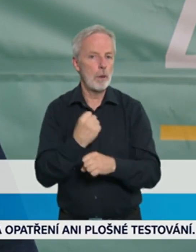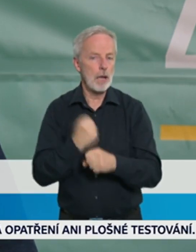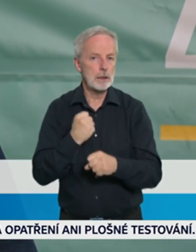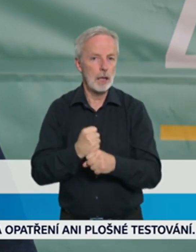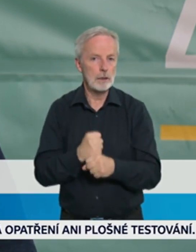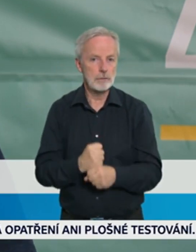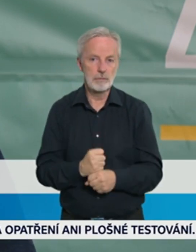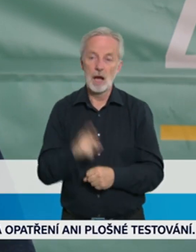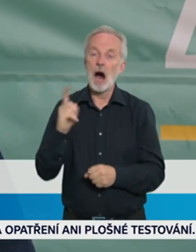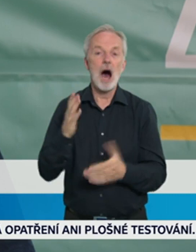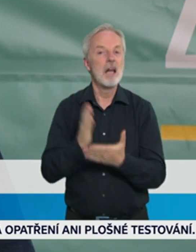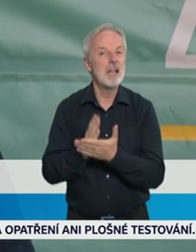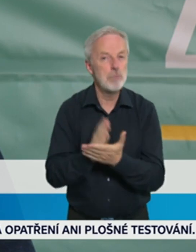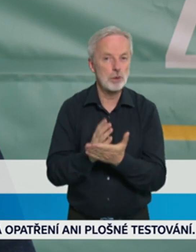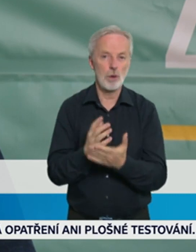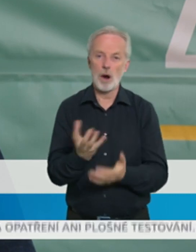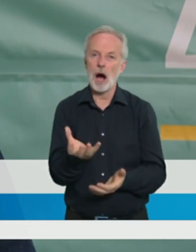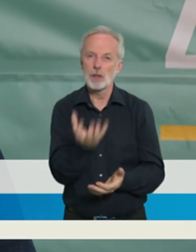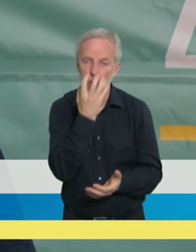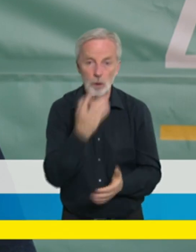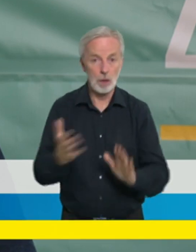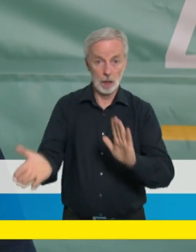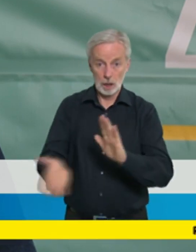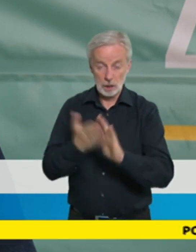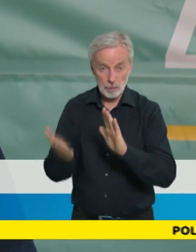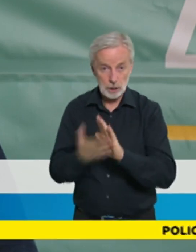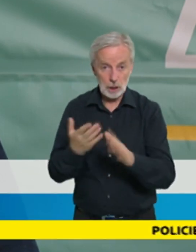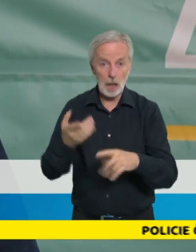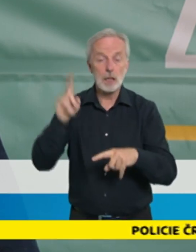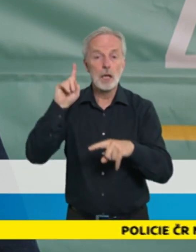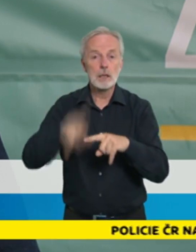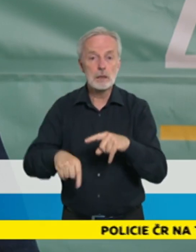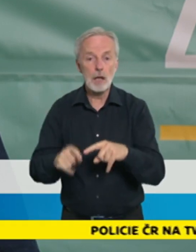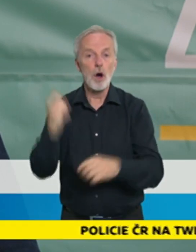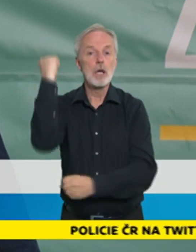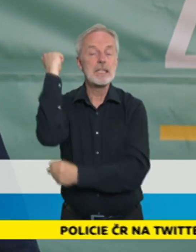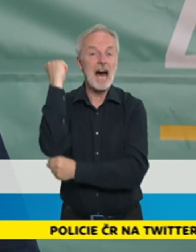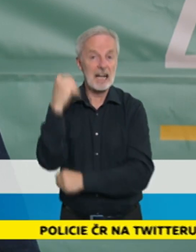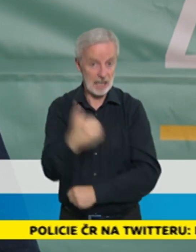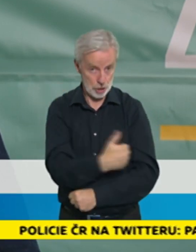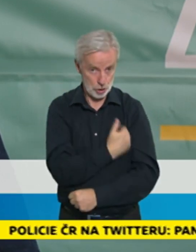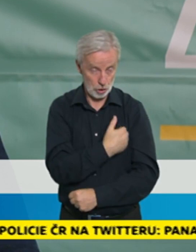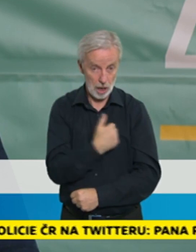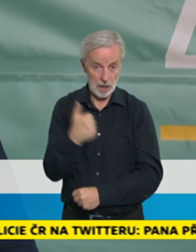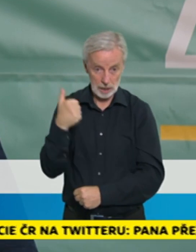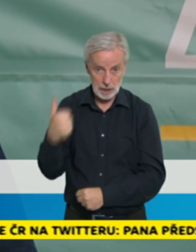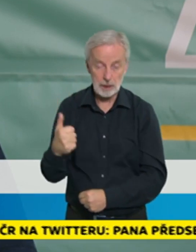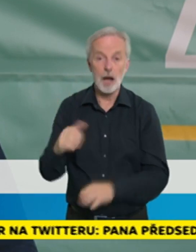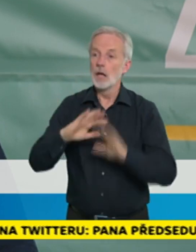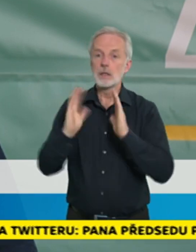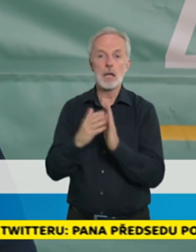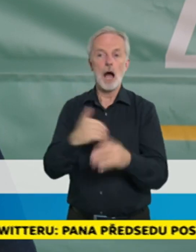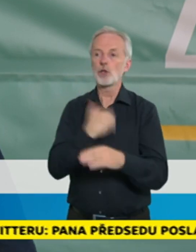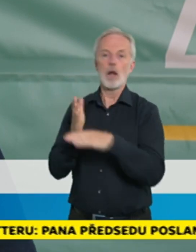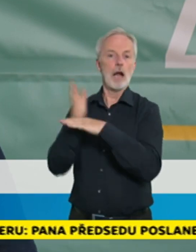opatření. Mě teda úplně šokoval případ klastrů ve základní škole, kdy škola šla na divadelní představení,